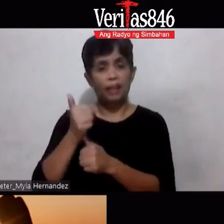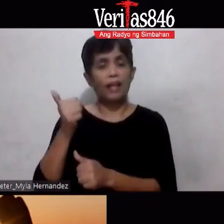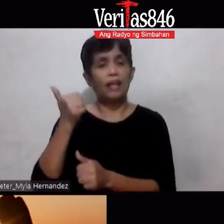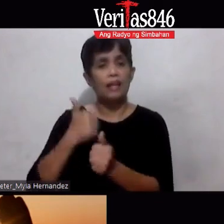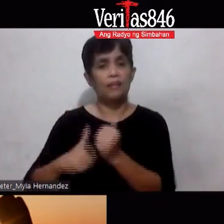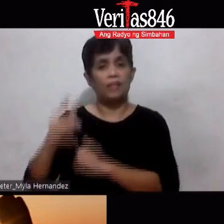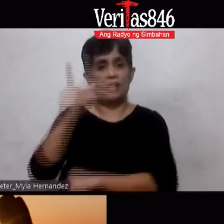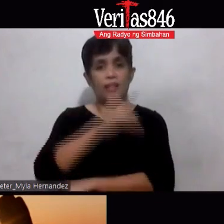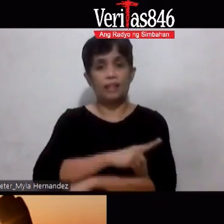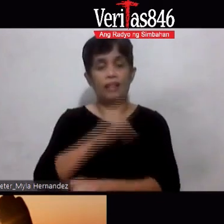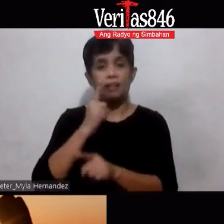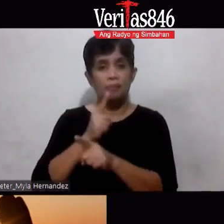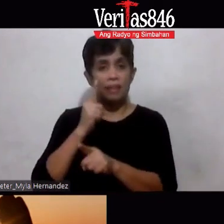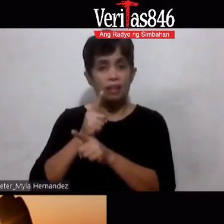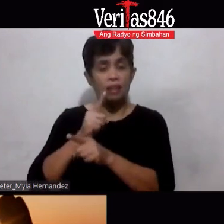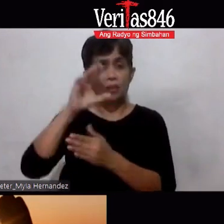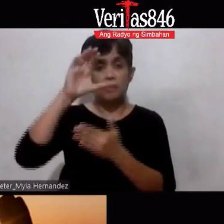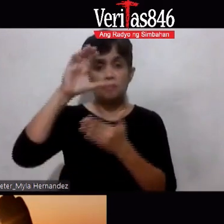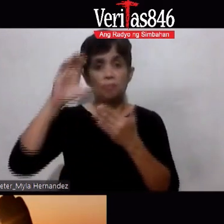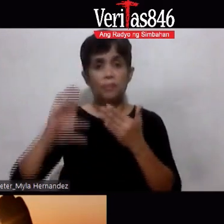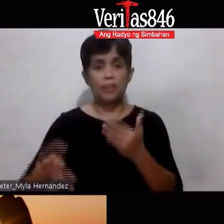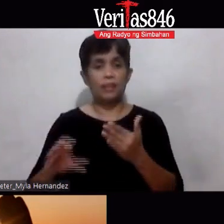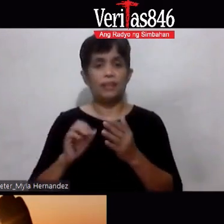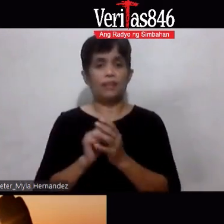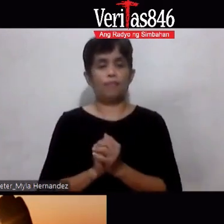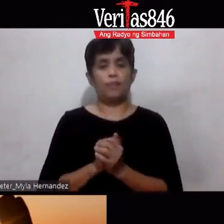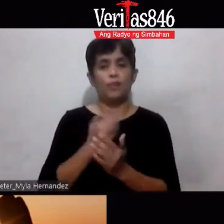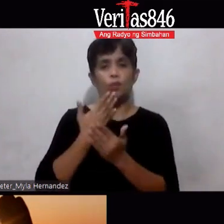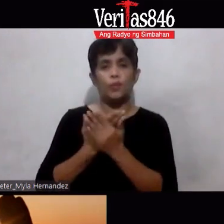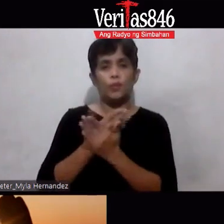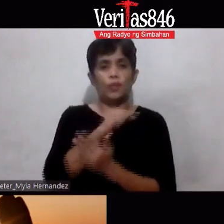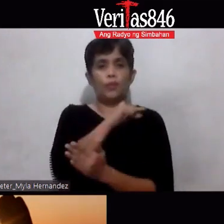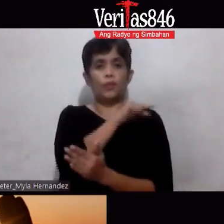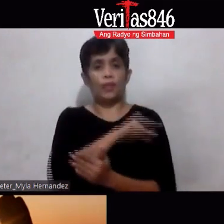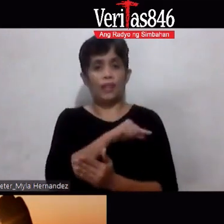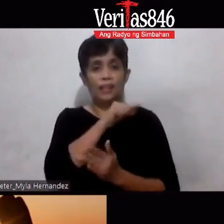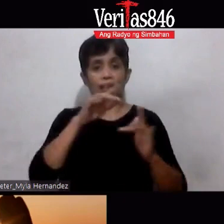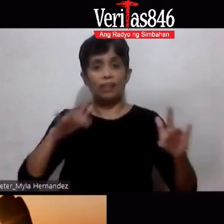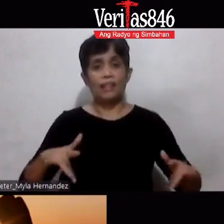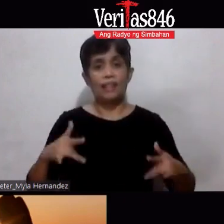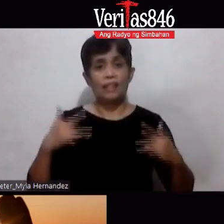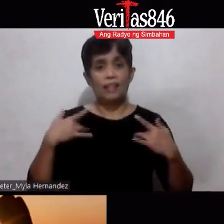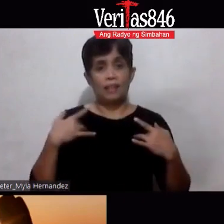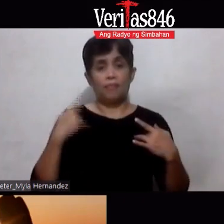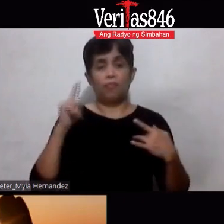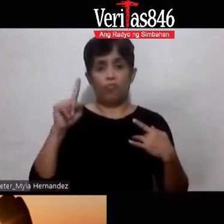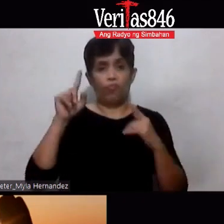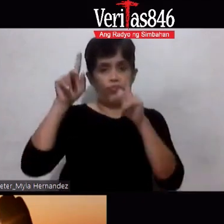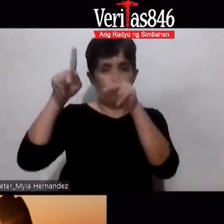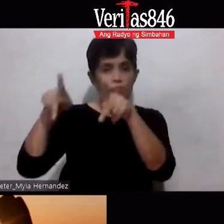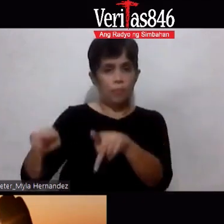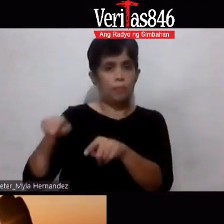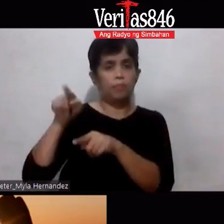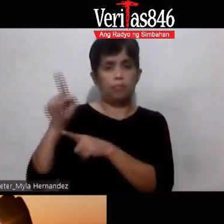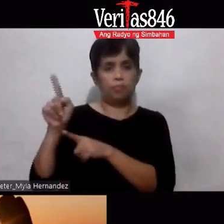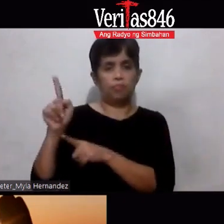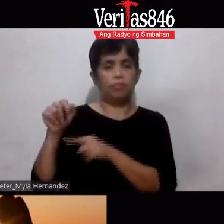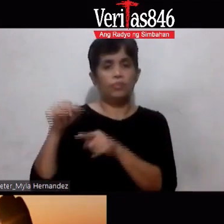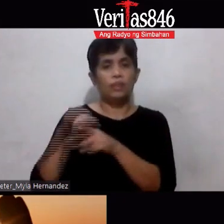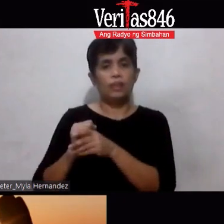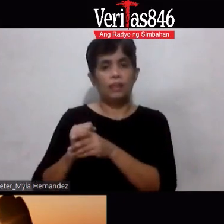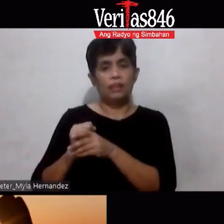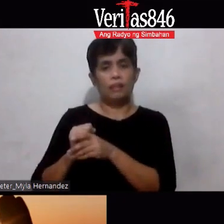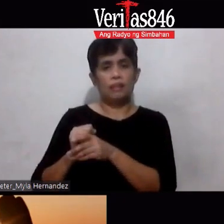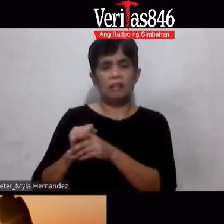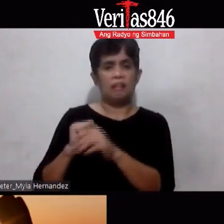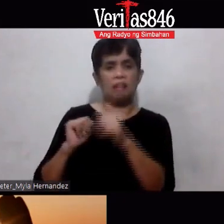Nakakatulong Nakakabuti Sa quality of life Ng isang tao Kaysa Iinom pa siya Ng ano-ano pang